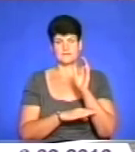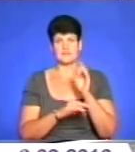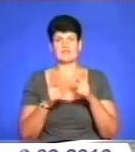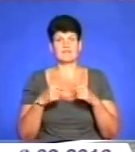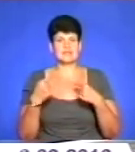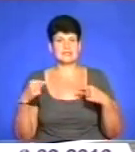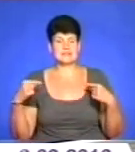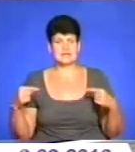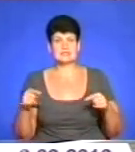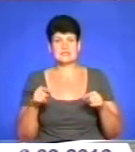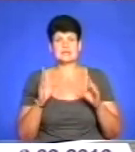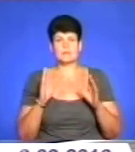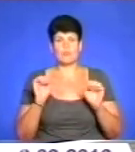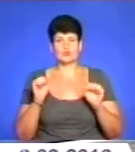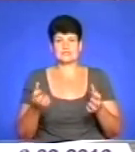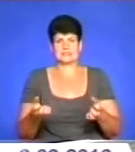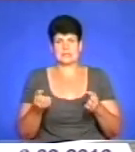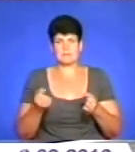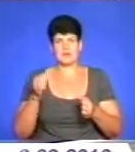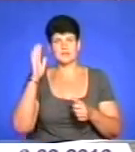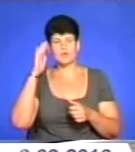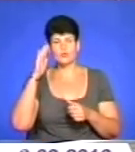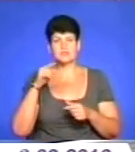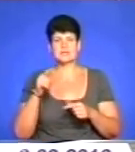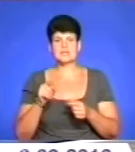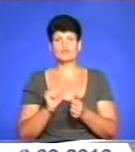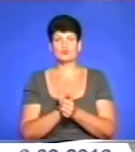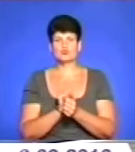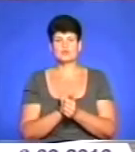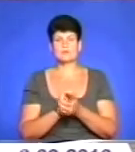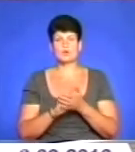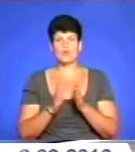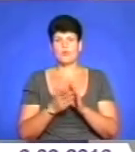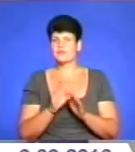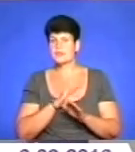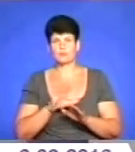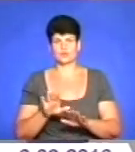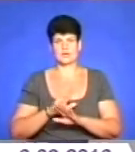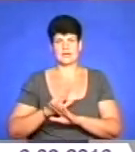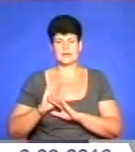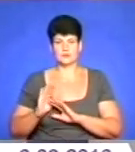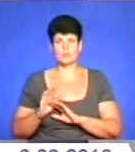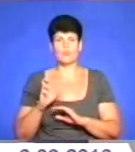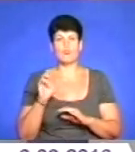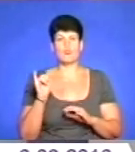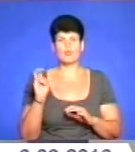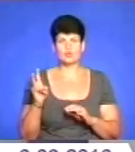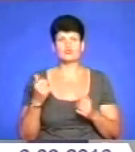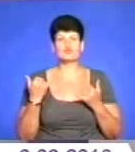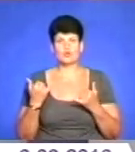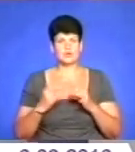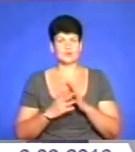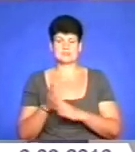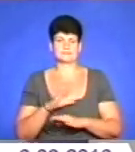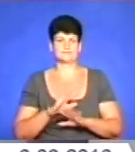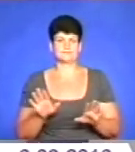фахівці це знають. Ті, які здатні тримати воду, але ті, які в посушливих умовах, не будуть гинути. Бо даруйте вже бук, сьогодні не буде так